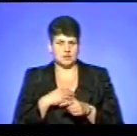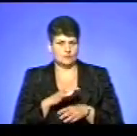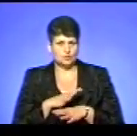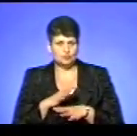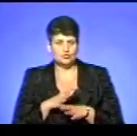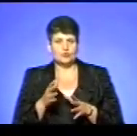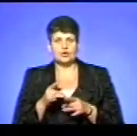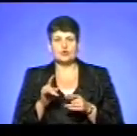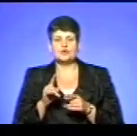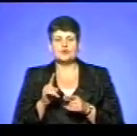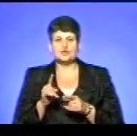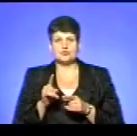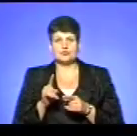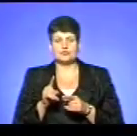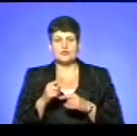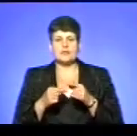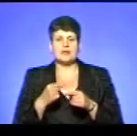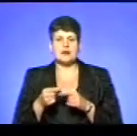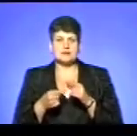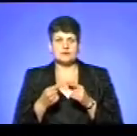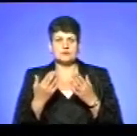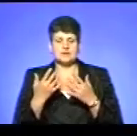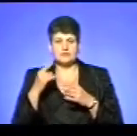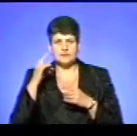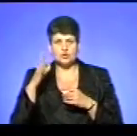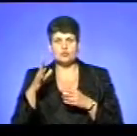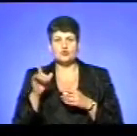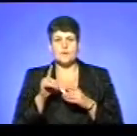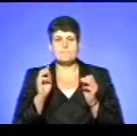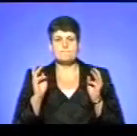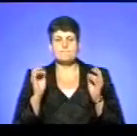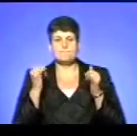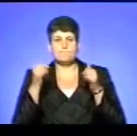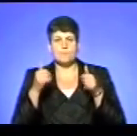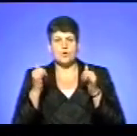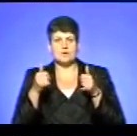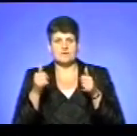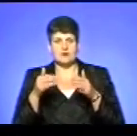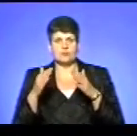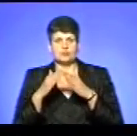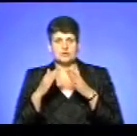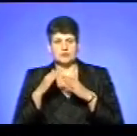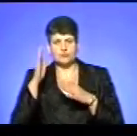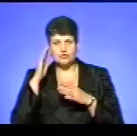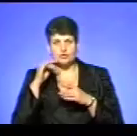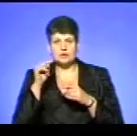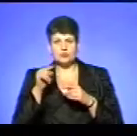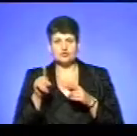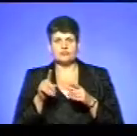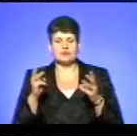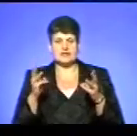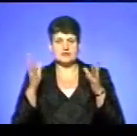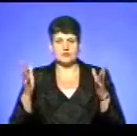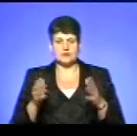також щодо наслідків, оскільки відомо, що поливали будинки водою заради того, щоб вони не